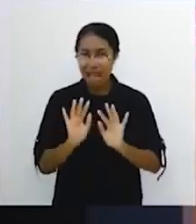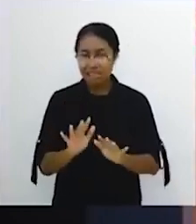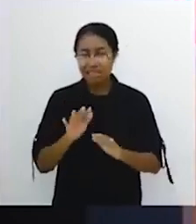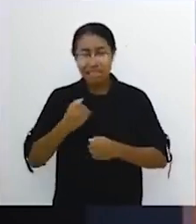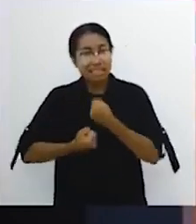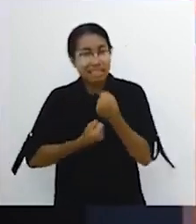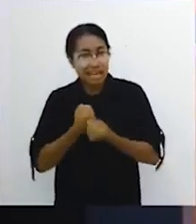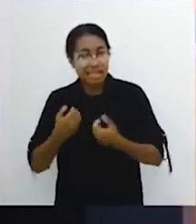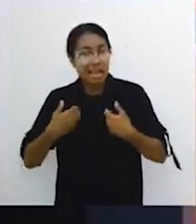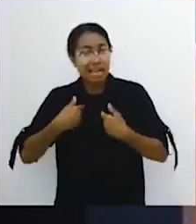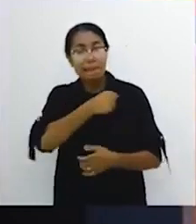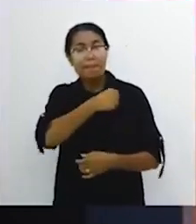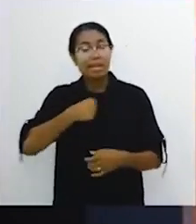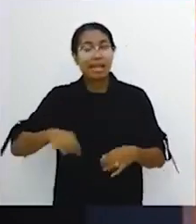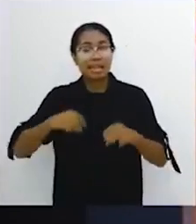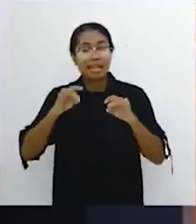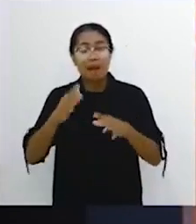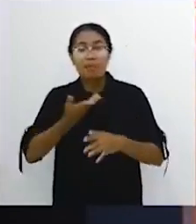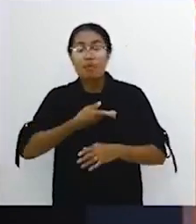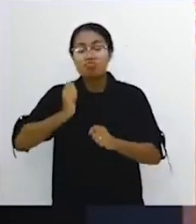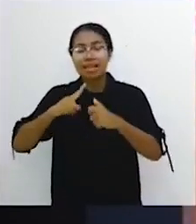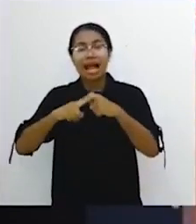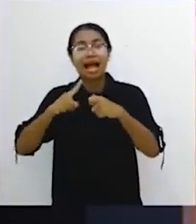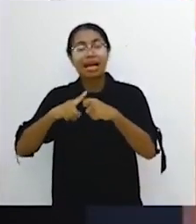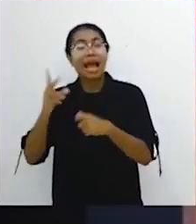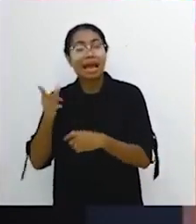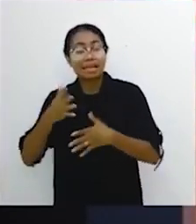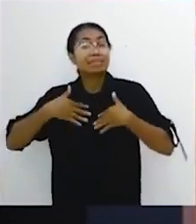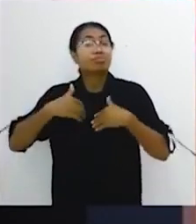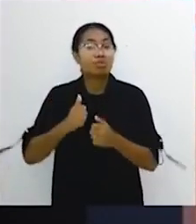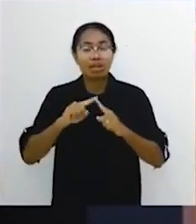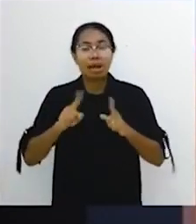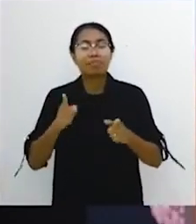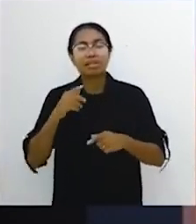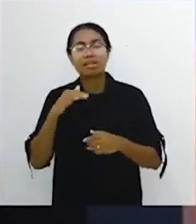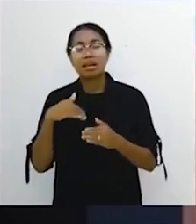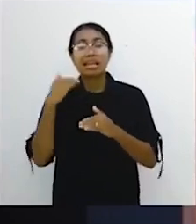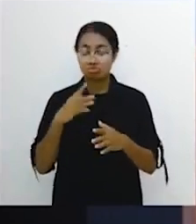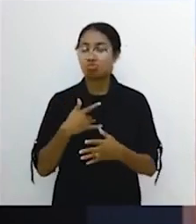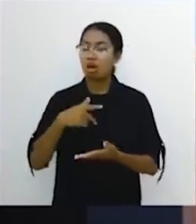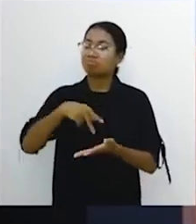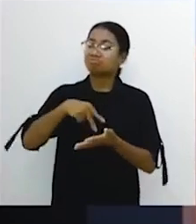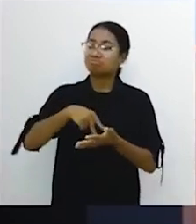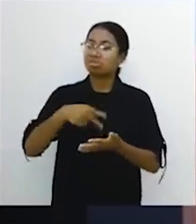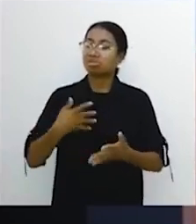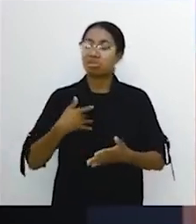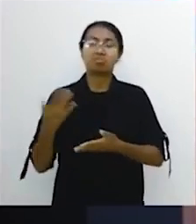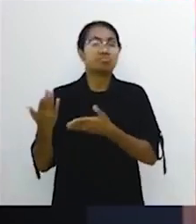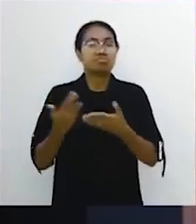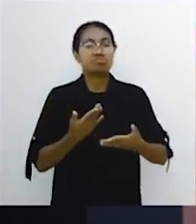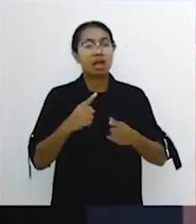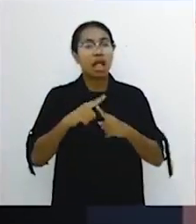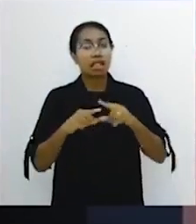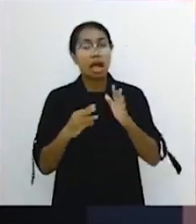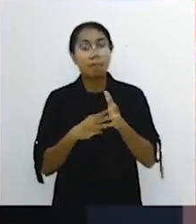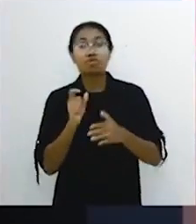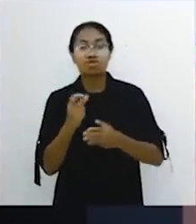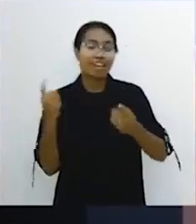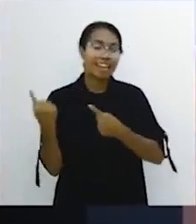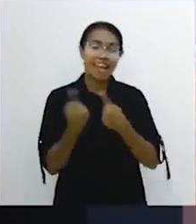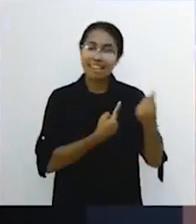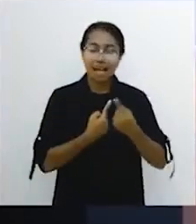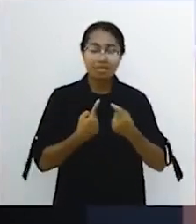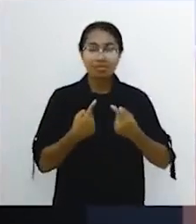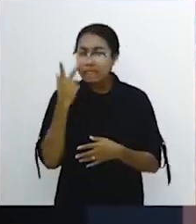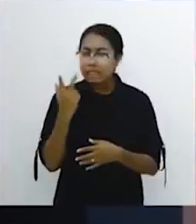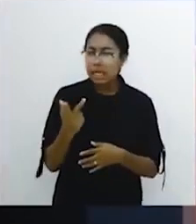terjadi. Ada pendeta yang bikin acara kekair kesembuhan ilahi. Tapi dia sementara dia akan naik di panggung. Penerima tamunya sudah terima orang. Begitu